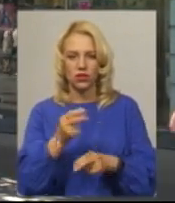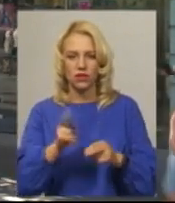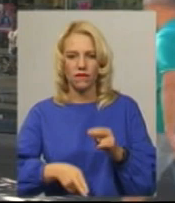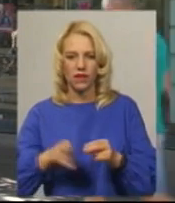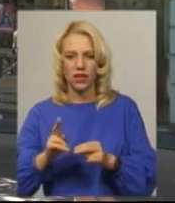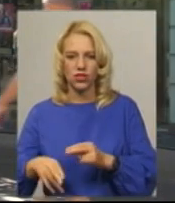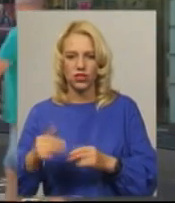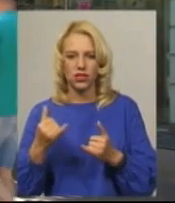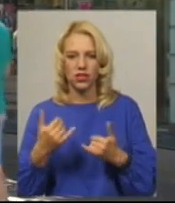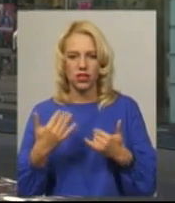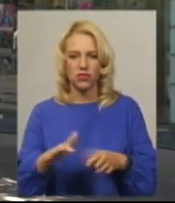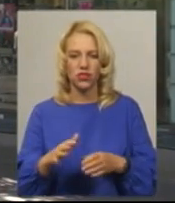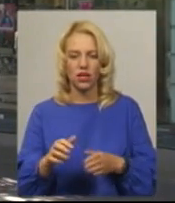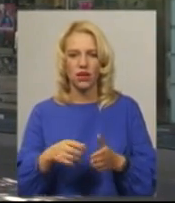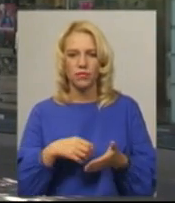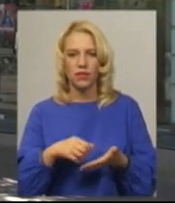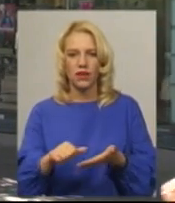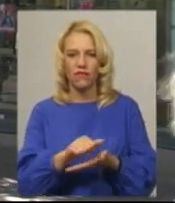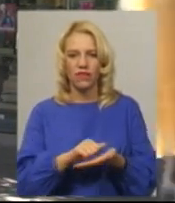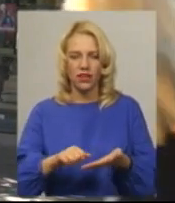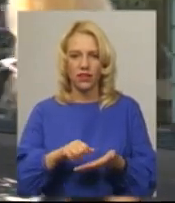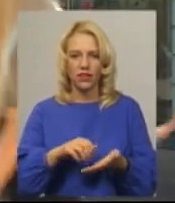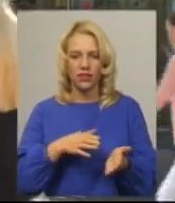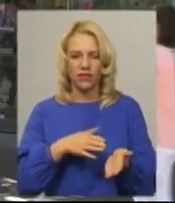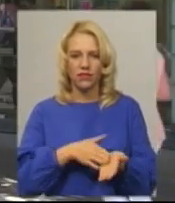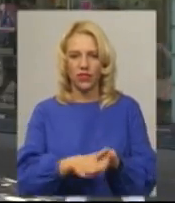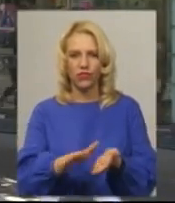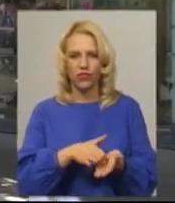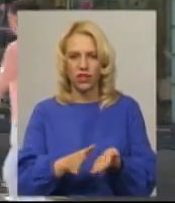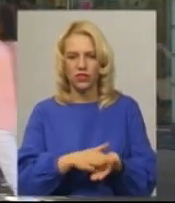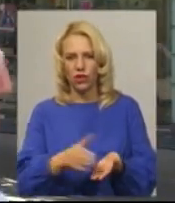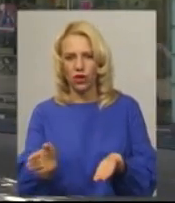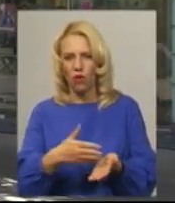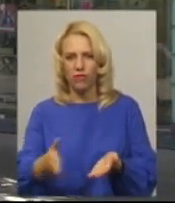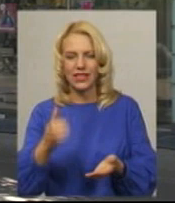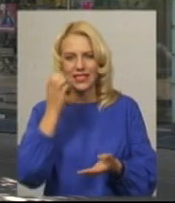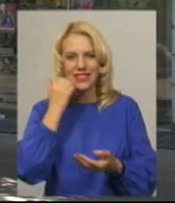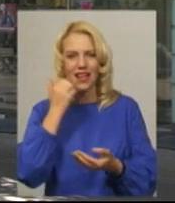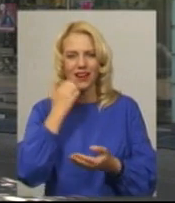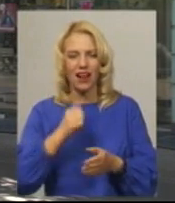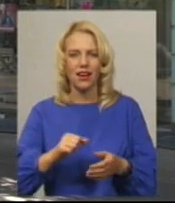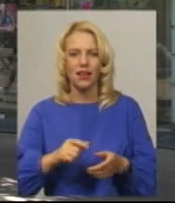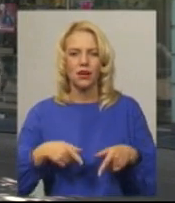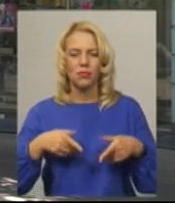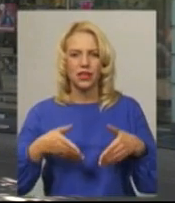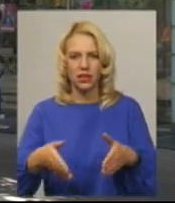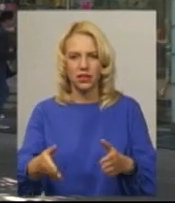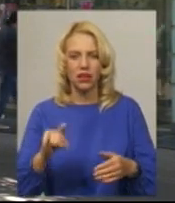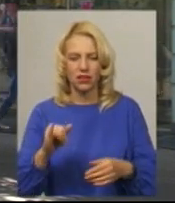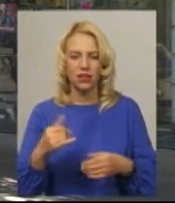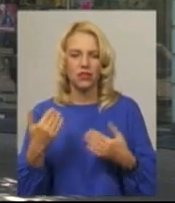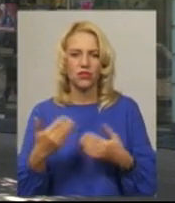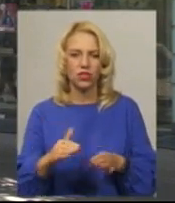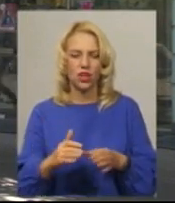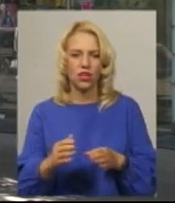зараз вже відфрезероване все старе покриття і наразі проводяться роботи з